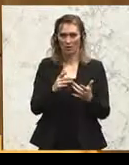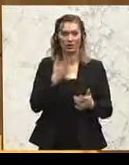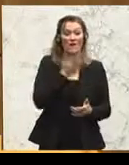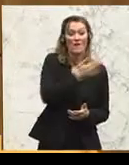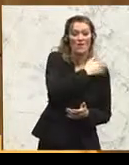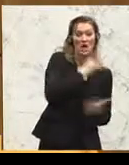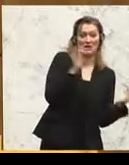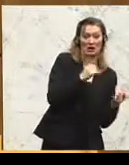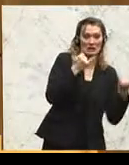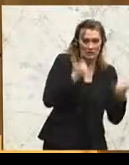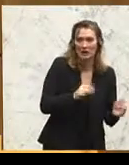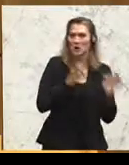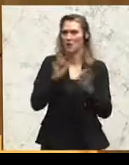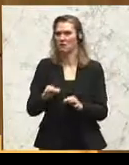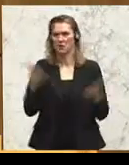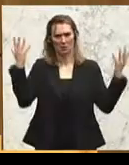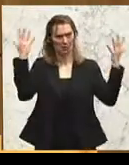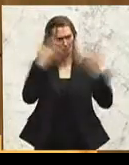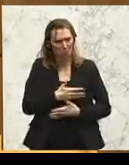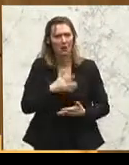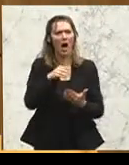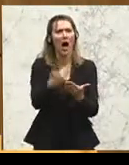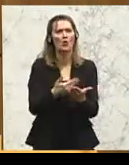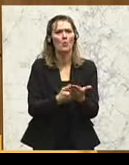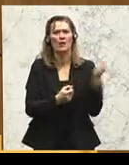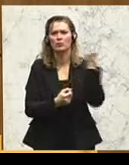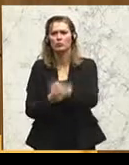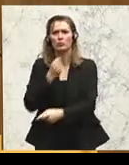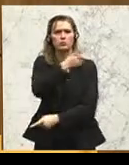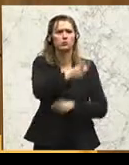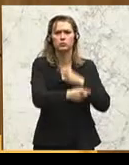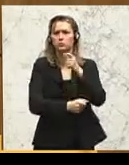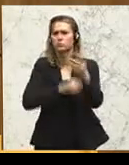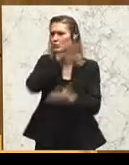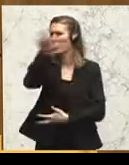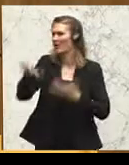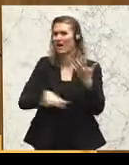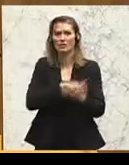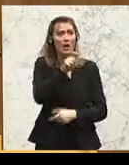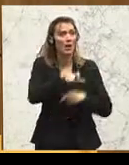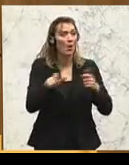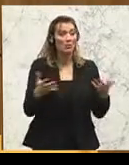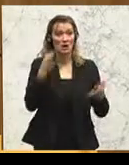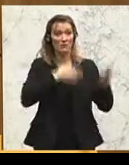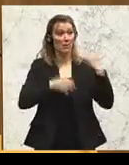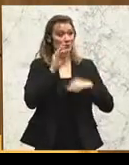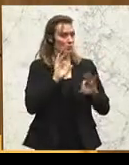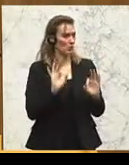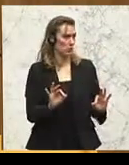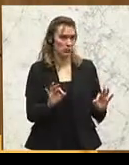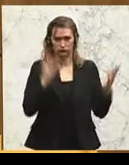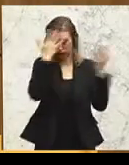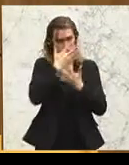waren vor kurzem noch dafür. Und so gehen die Argumente kreuz und quer durch die Gegend und die Menschen sind uninformiert und kennen sich nicht aus.